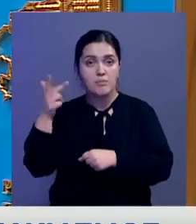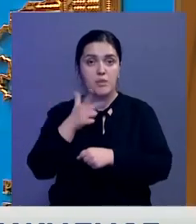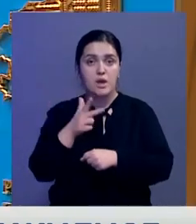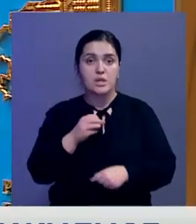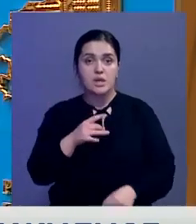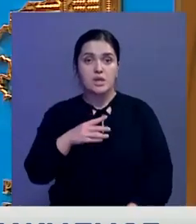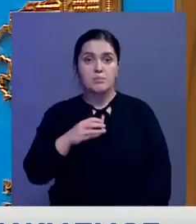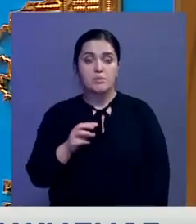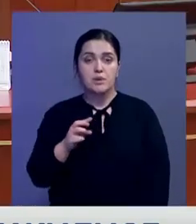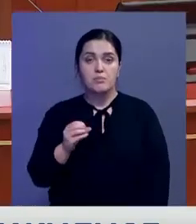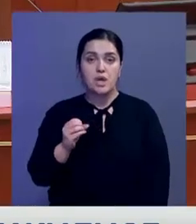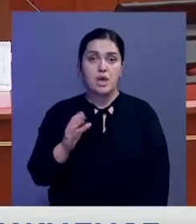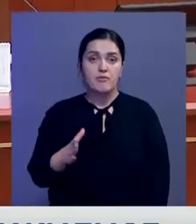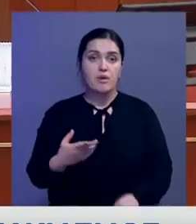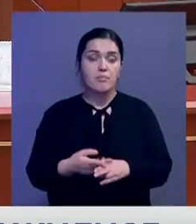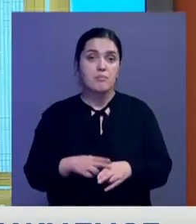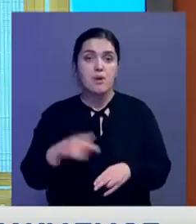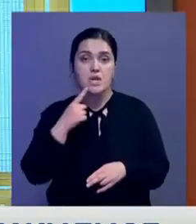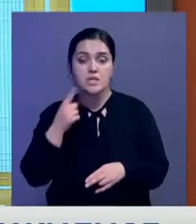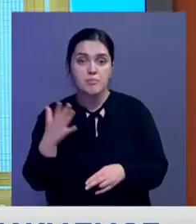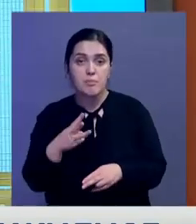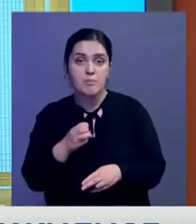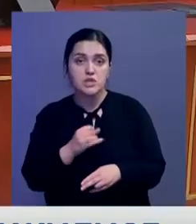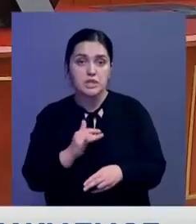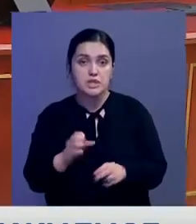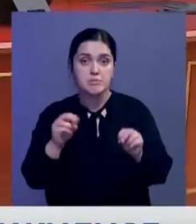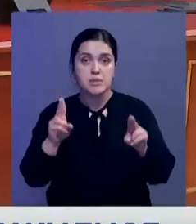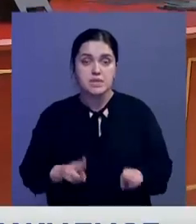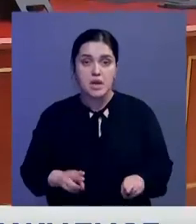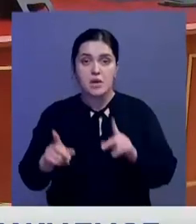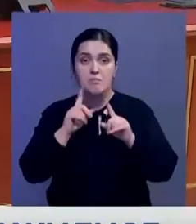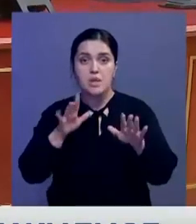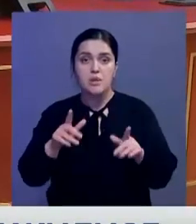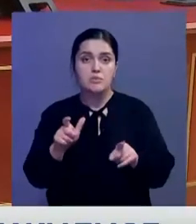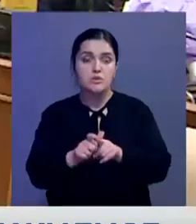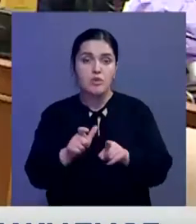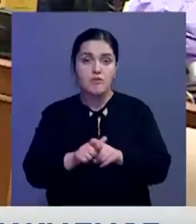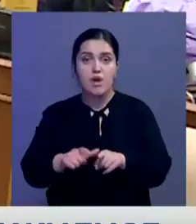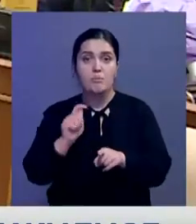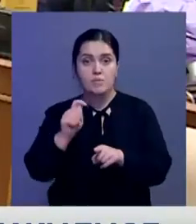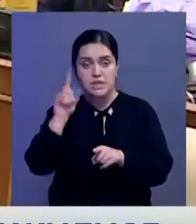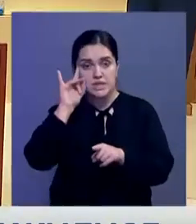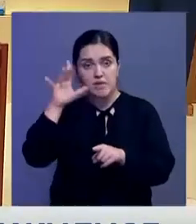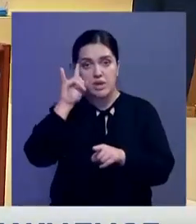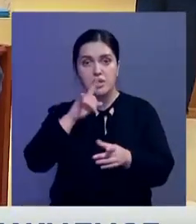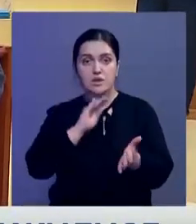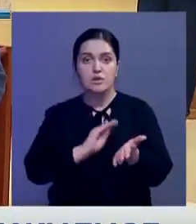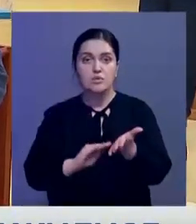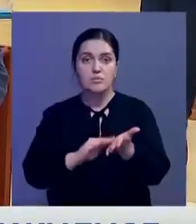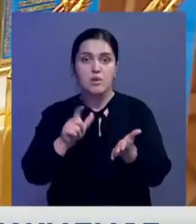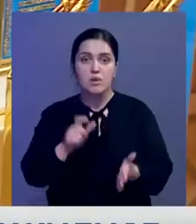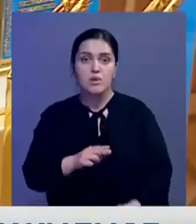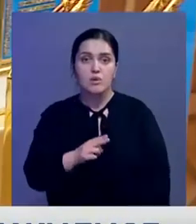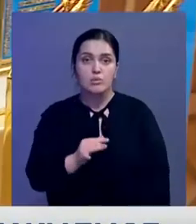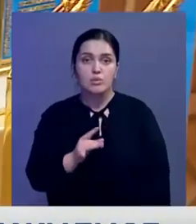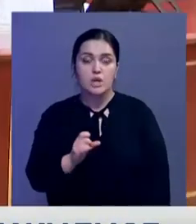Ермикбаев. В этом году по инициативе спикера Мажелиса специальная номинация парламент СЮЗ присуждена известному казахстанскому журналисту Бесену